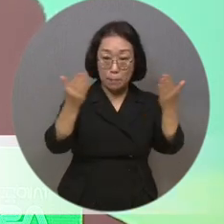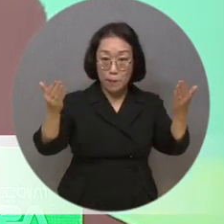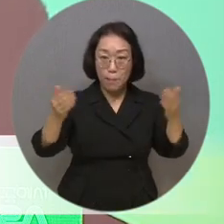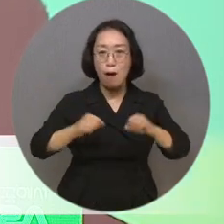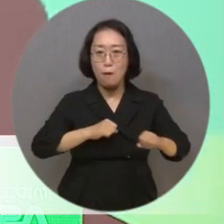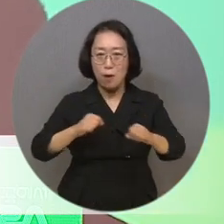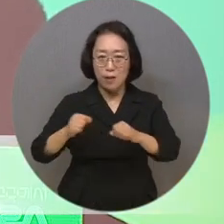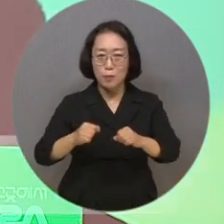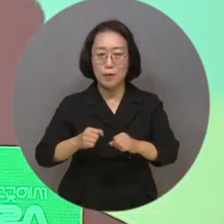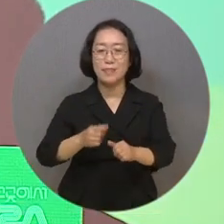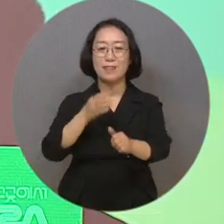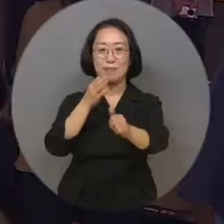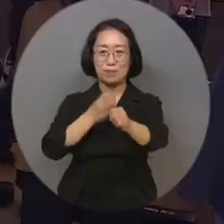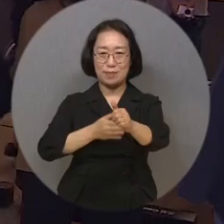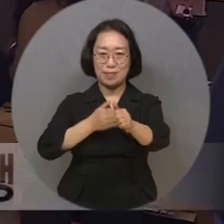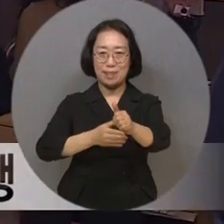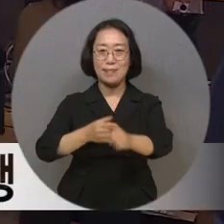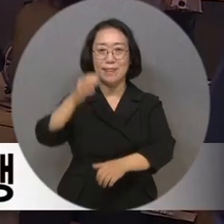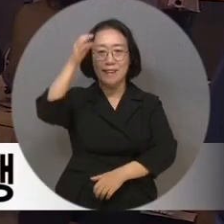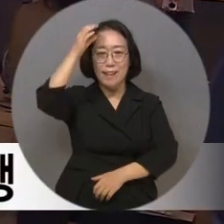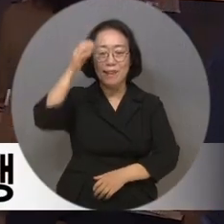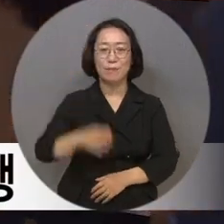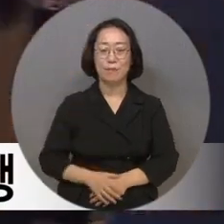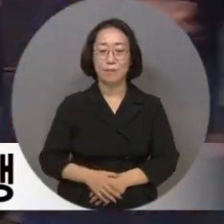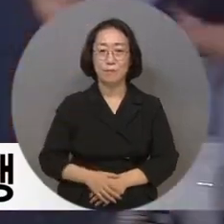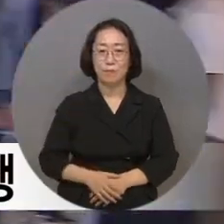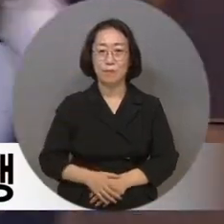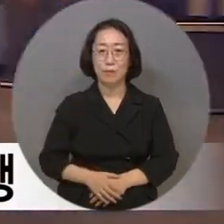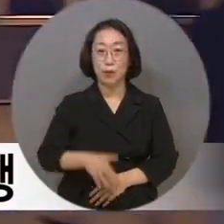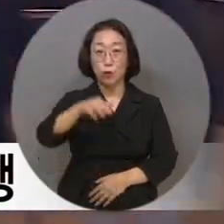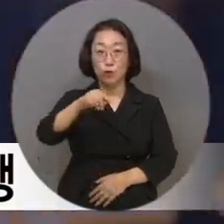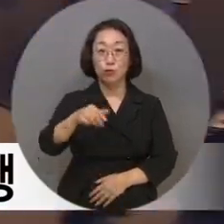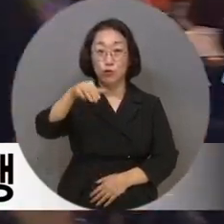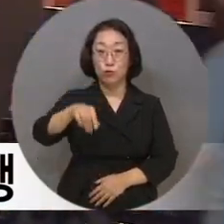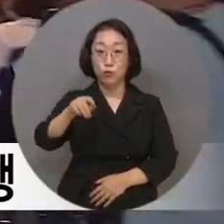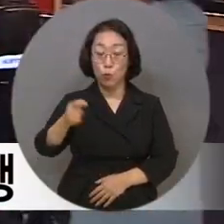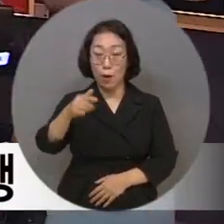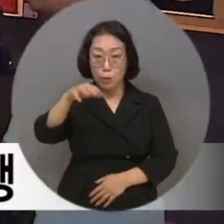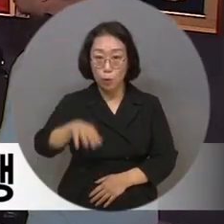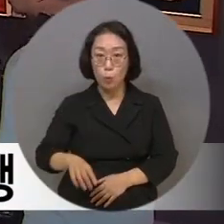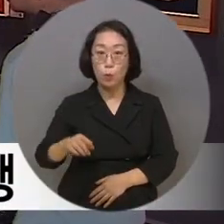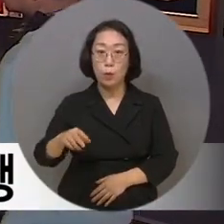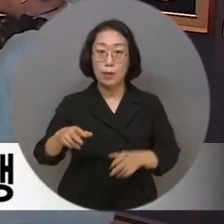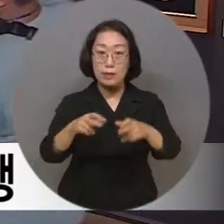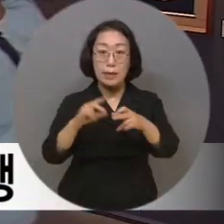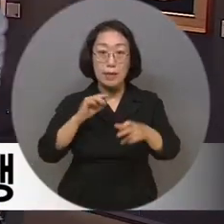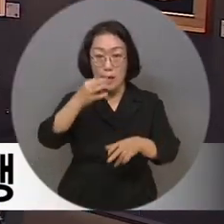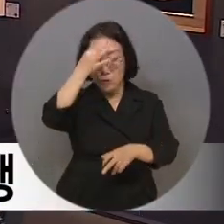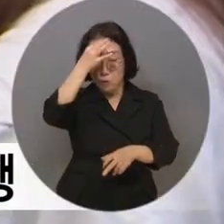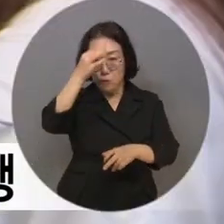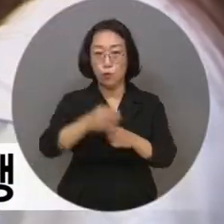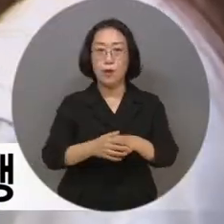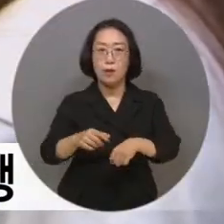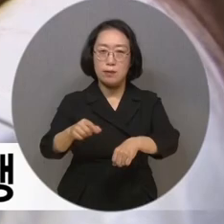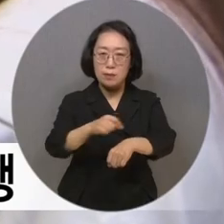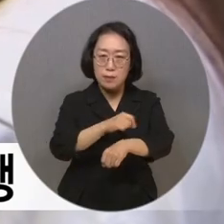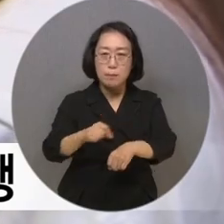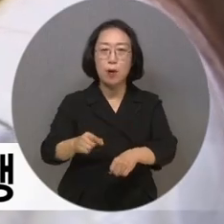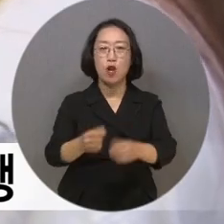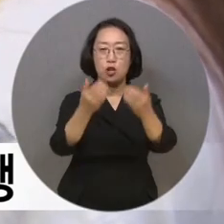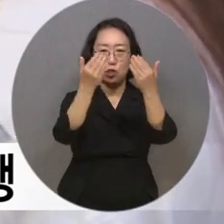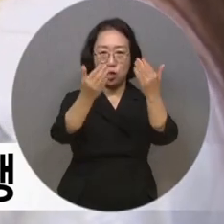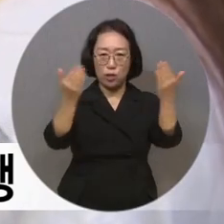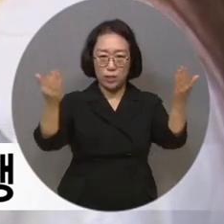하시기를 기원합니다. 특히 청와대 춘추관에서는 뛰어난 장애 예술인들의 작품을 만날 수 있는 특별 전시,